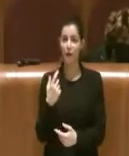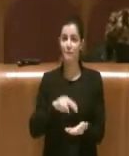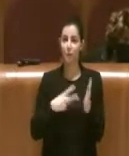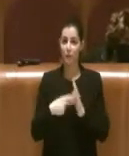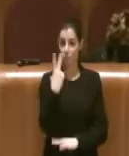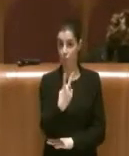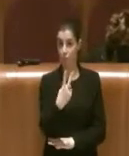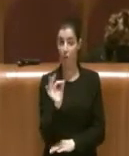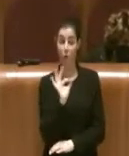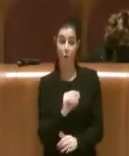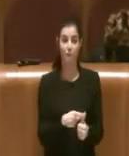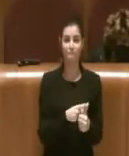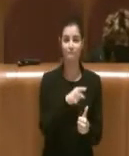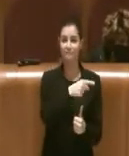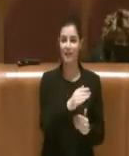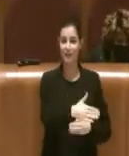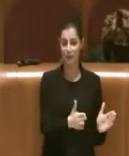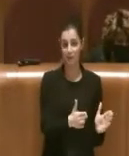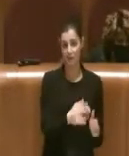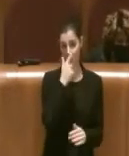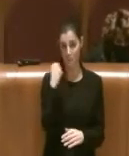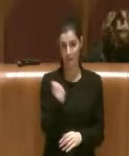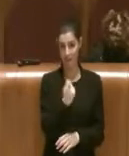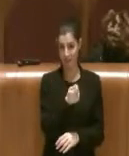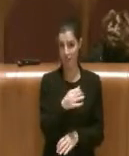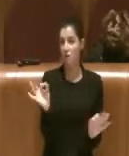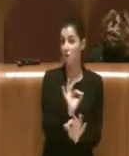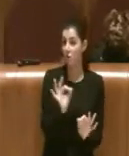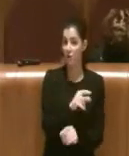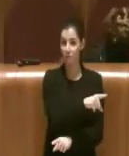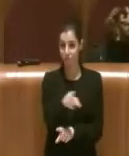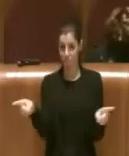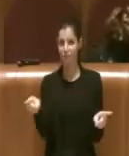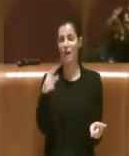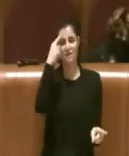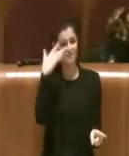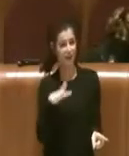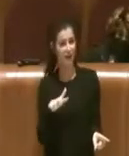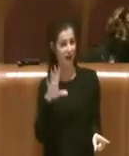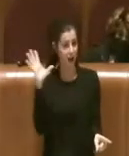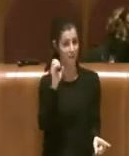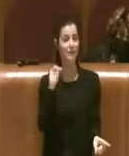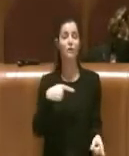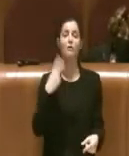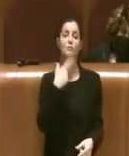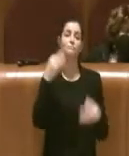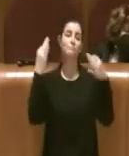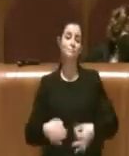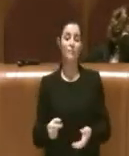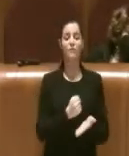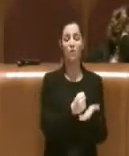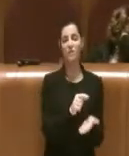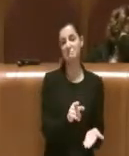il Dipartimento verrà ve l'ha fatta sotto il naso oppure voi in modo cosciente avete deciso che questi fondi non